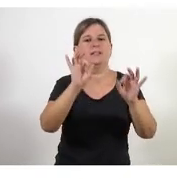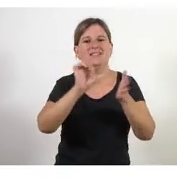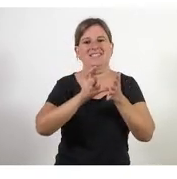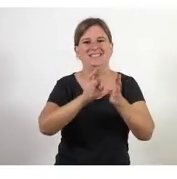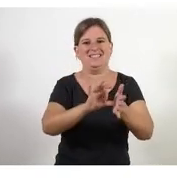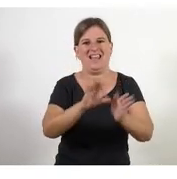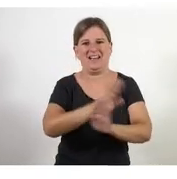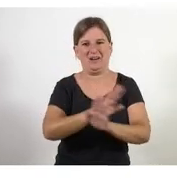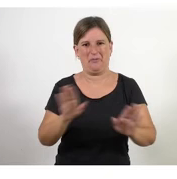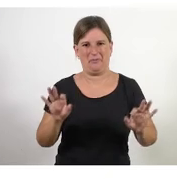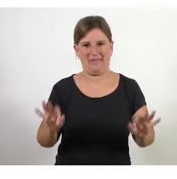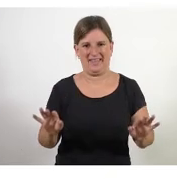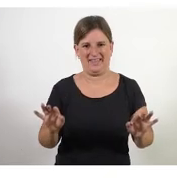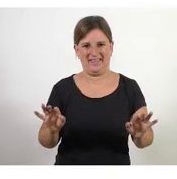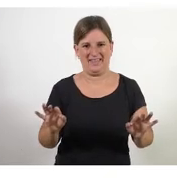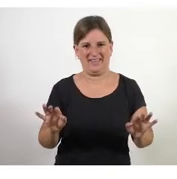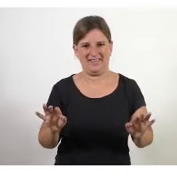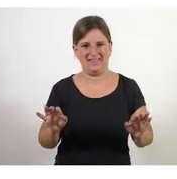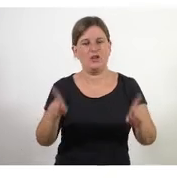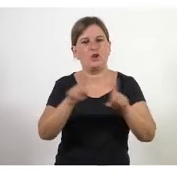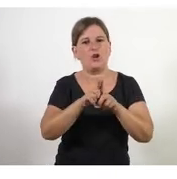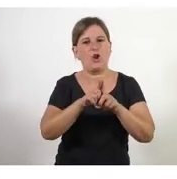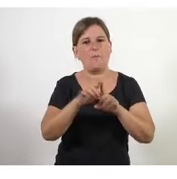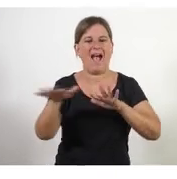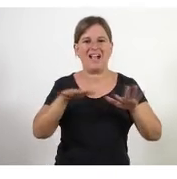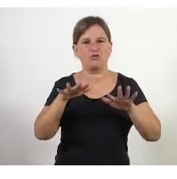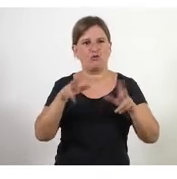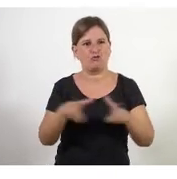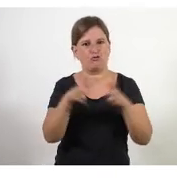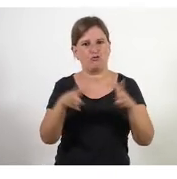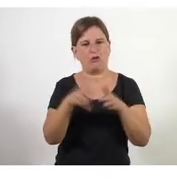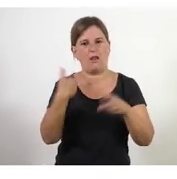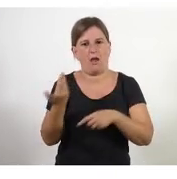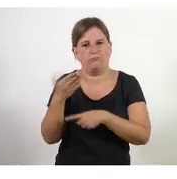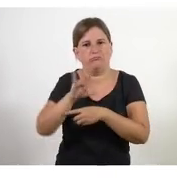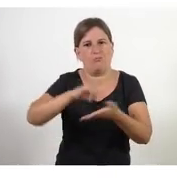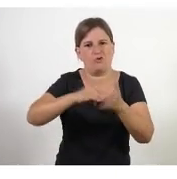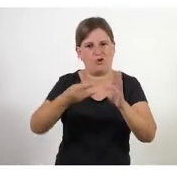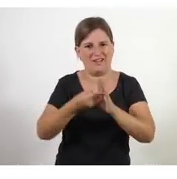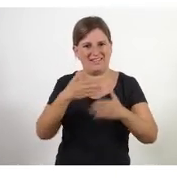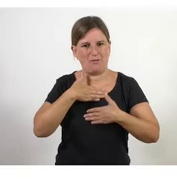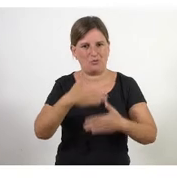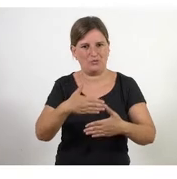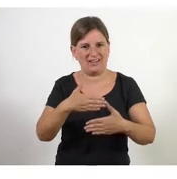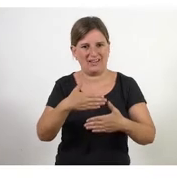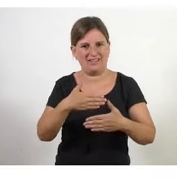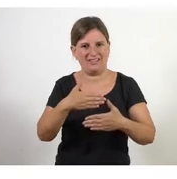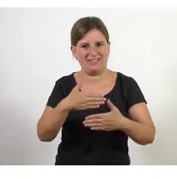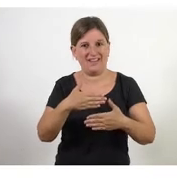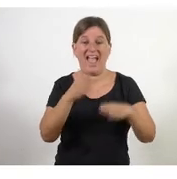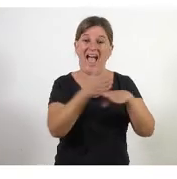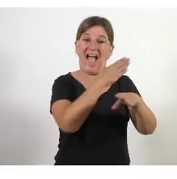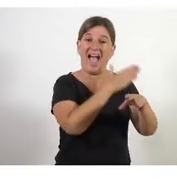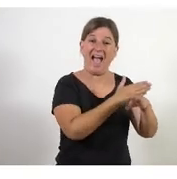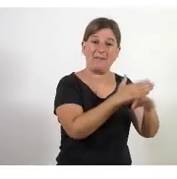teva acció social als teus projectes de voluntariat entregues una millor versió d